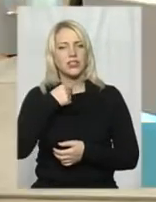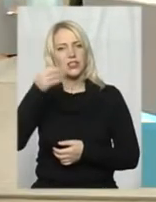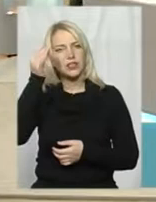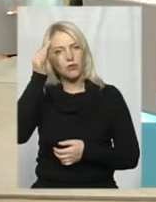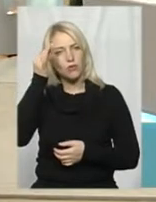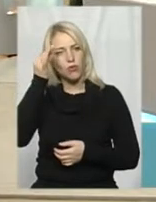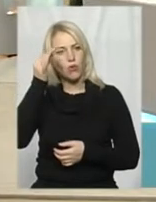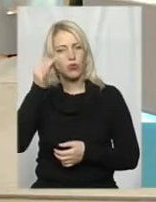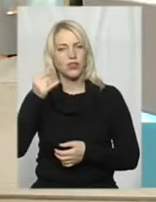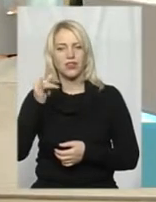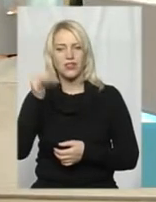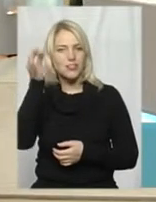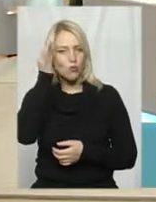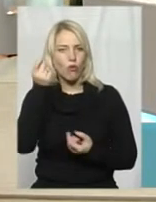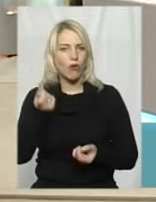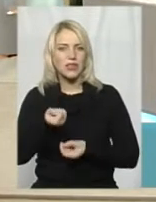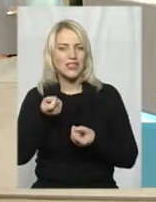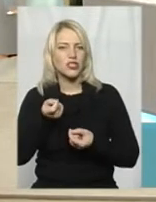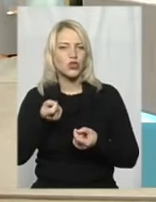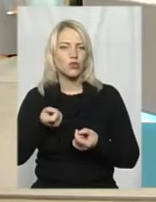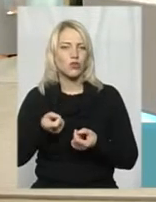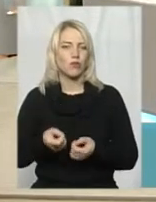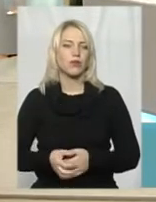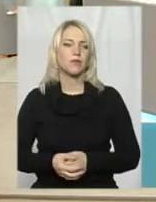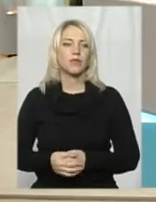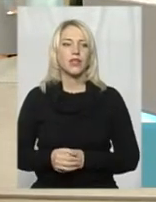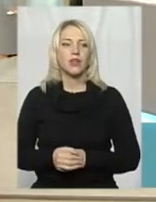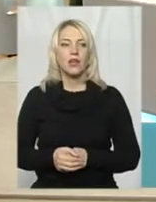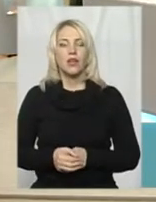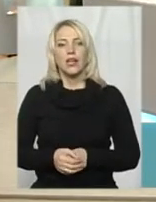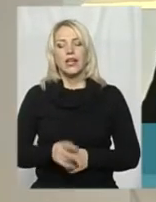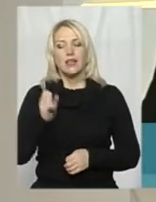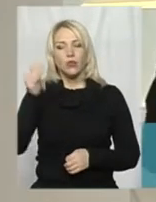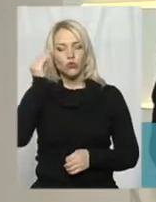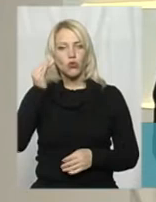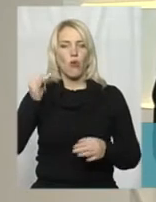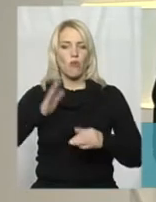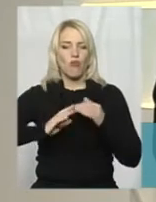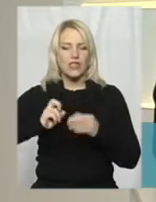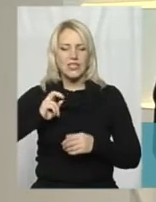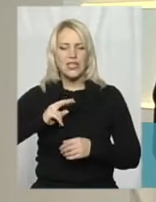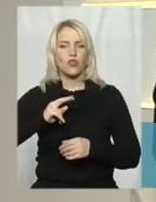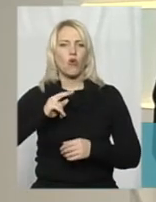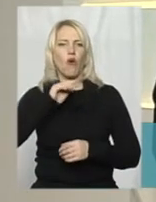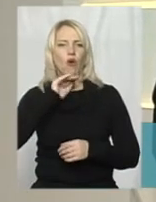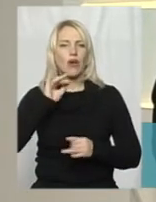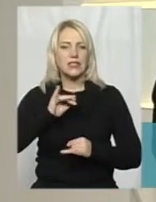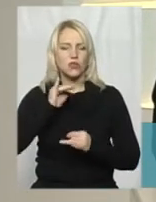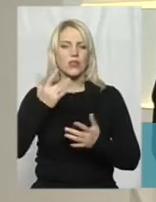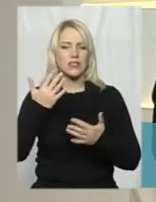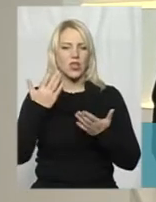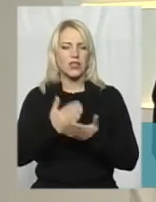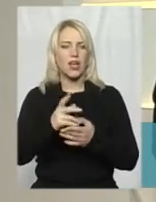скупі, до речі, спогади. На думку професійного історика, наскільки важливою є популяризація